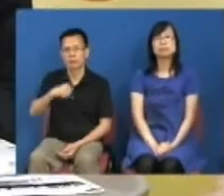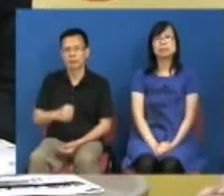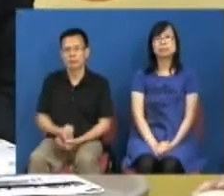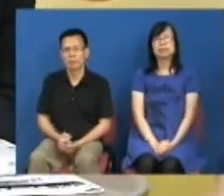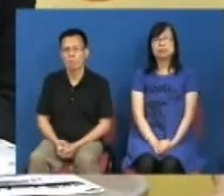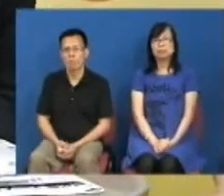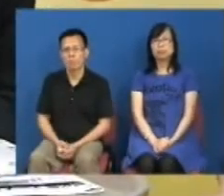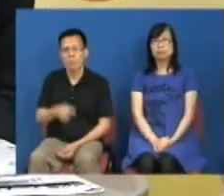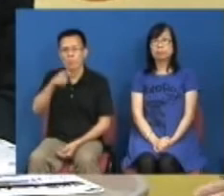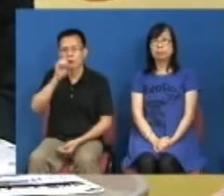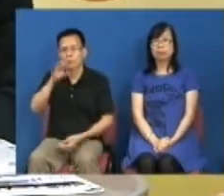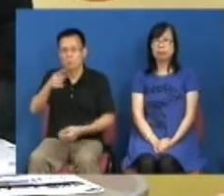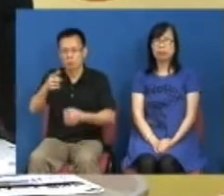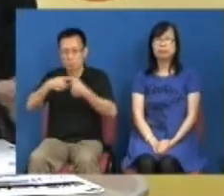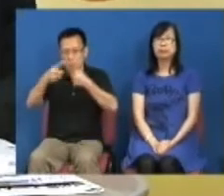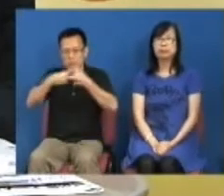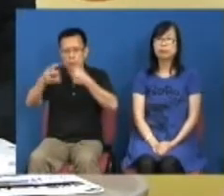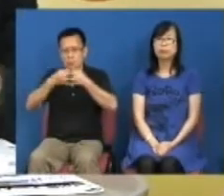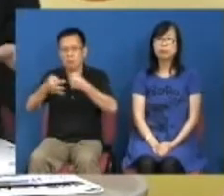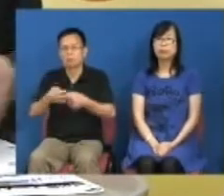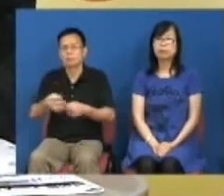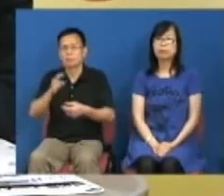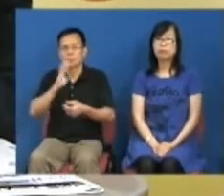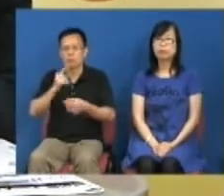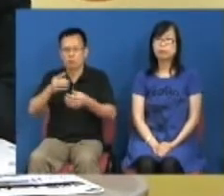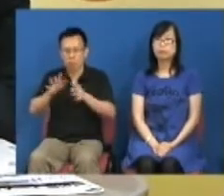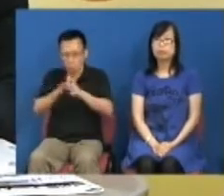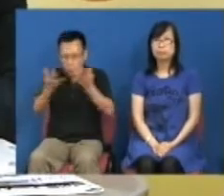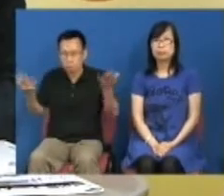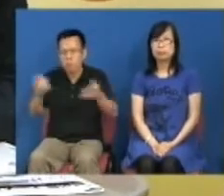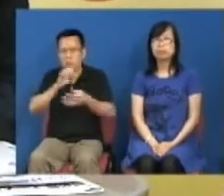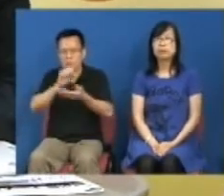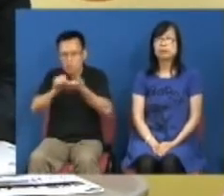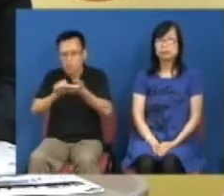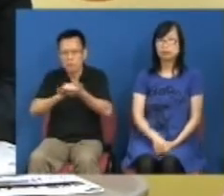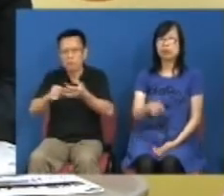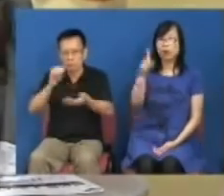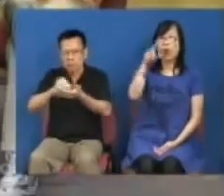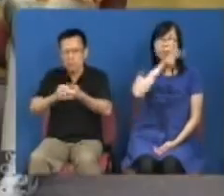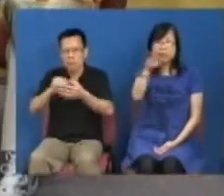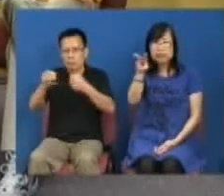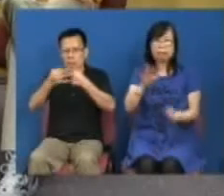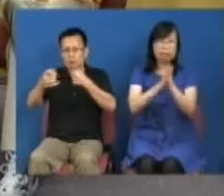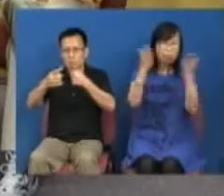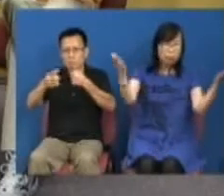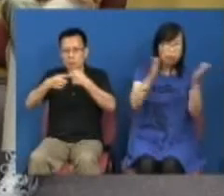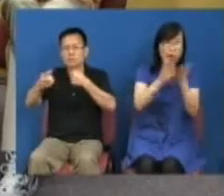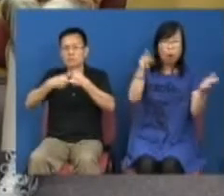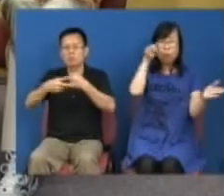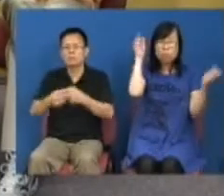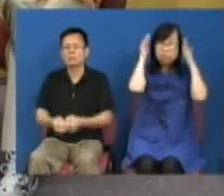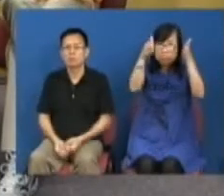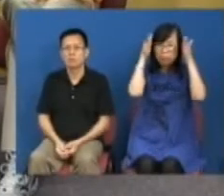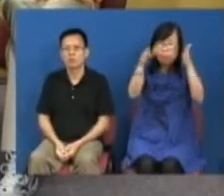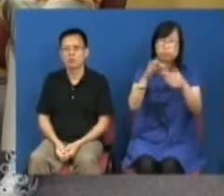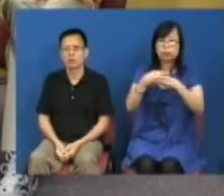虽然你是这样一二三我告诉你如果报纸要写就是三一二我看到报纸可能只是聚焦在第三会